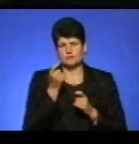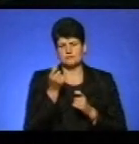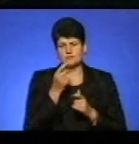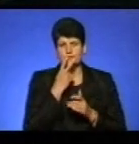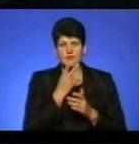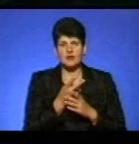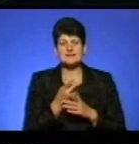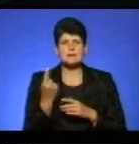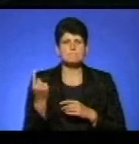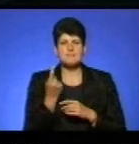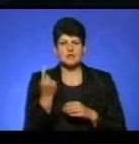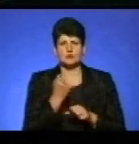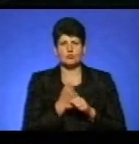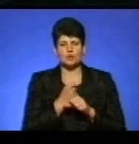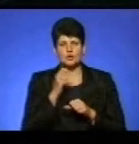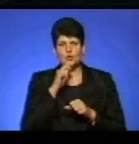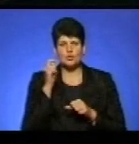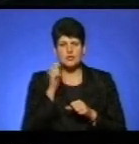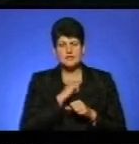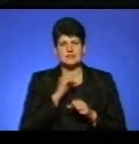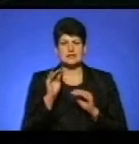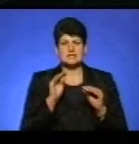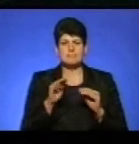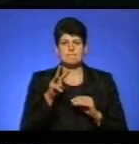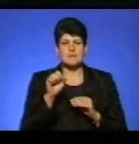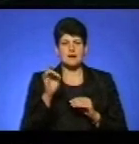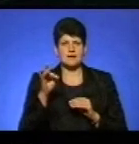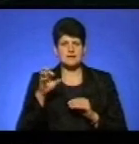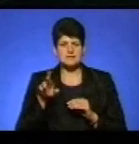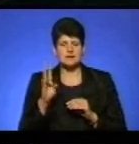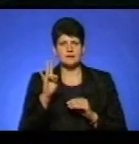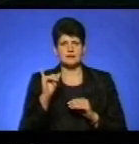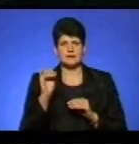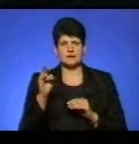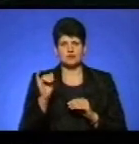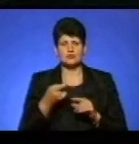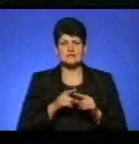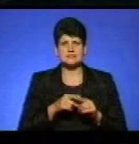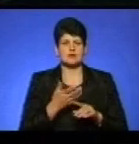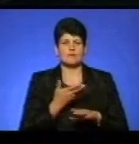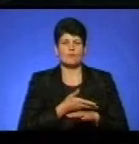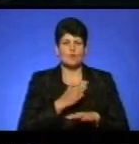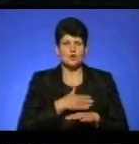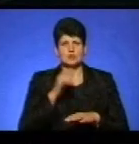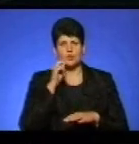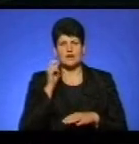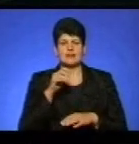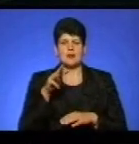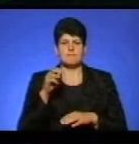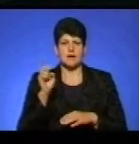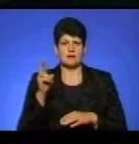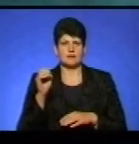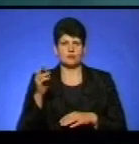повнометражна робота українського режисера Марисі Нікітюк. Стрічка – результат спільного виробництва України, Польщі та Македонії.